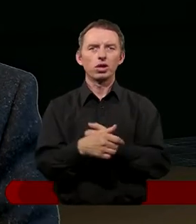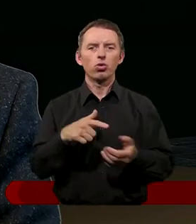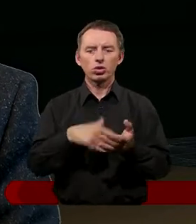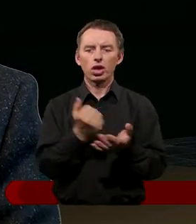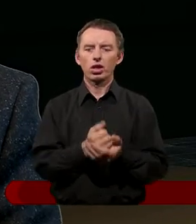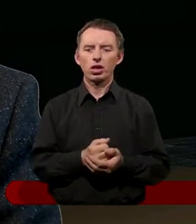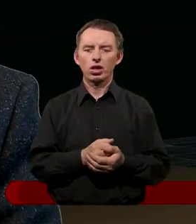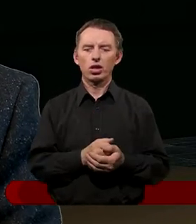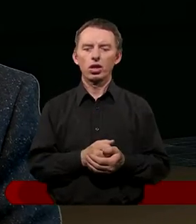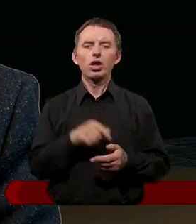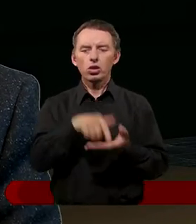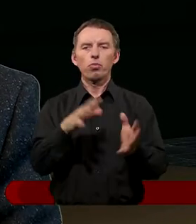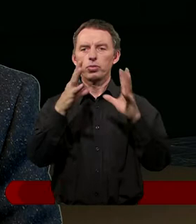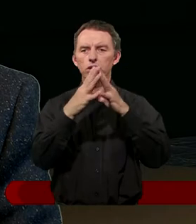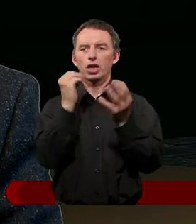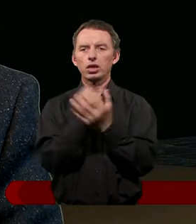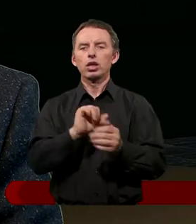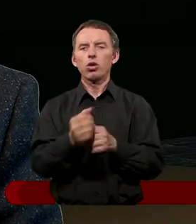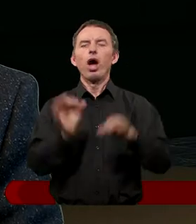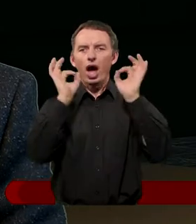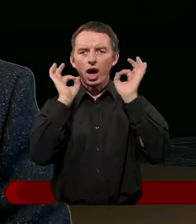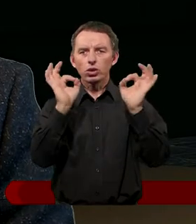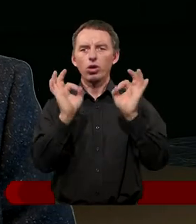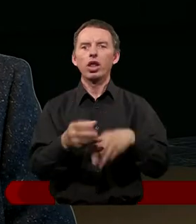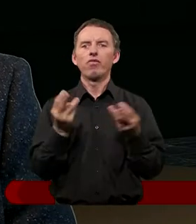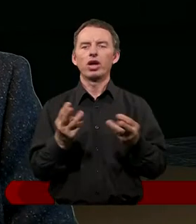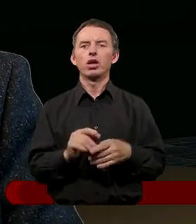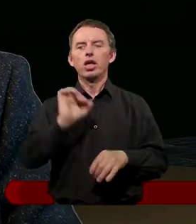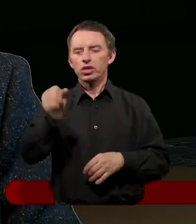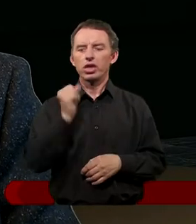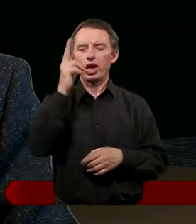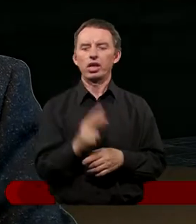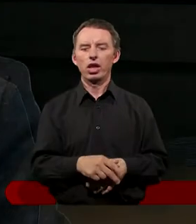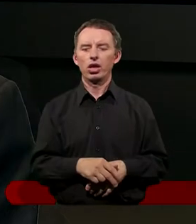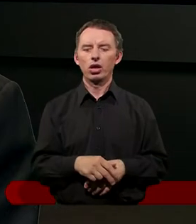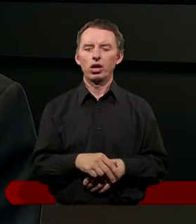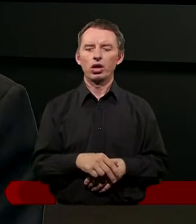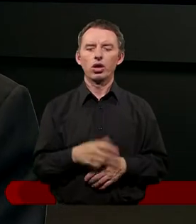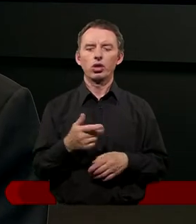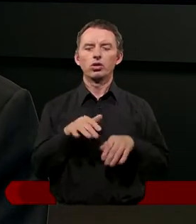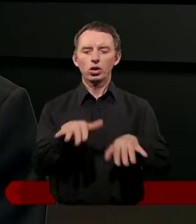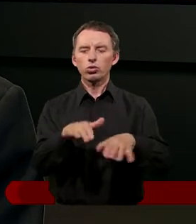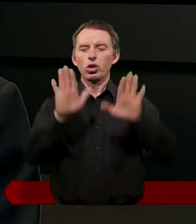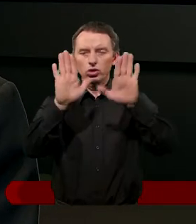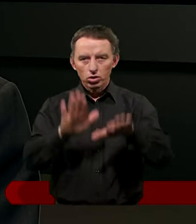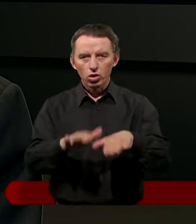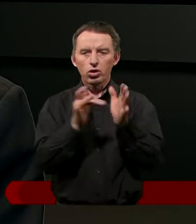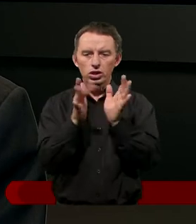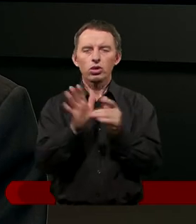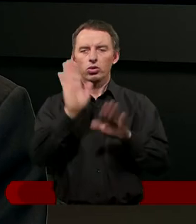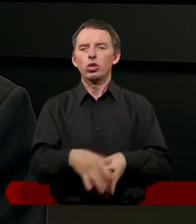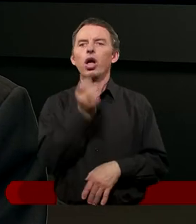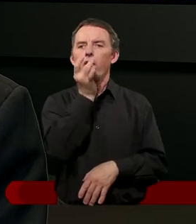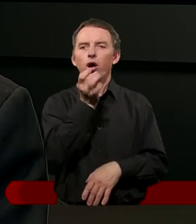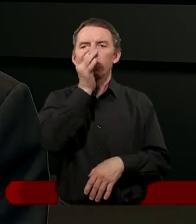że przykazania są aktualne i istotne. Są aktualne. A jednak Jezus został oskarżony